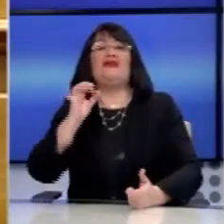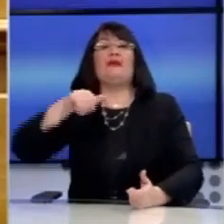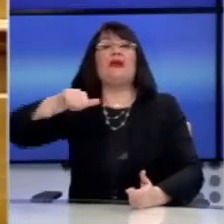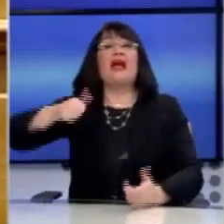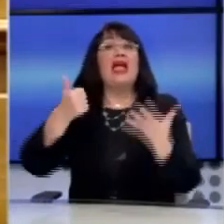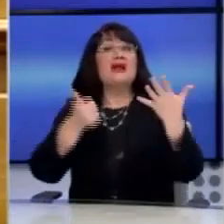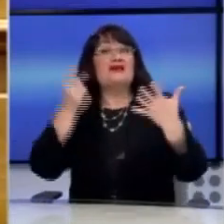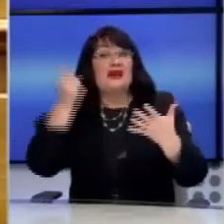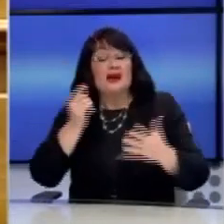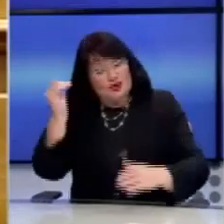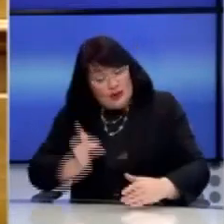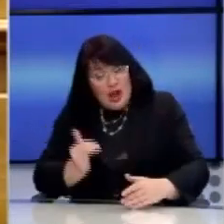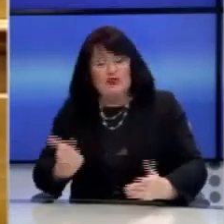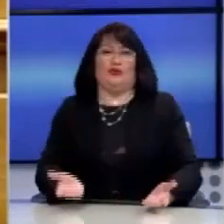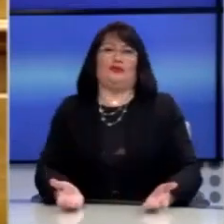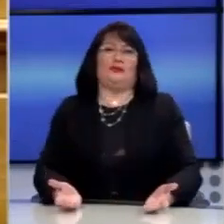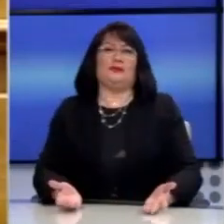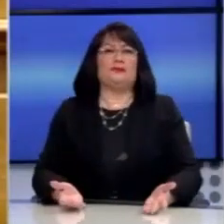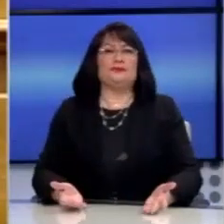6%.